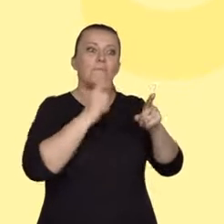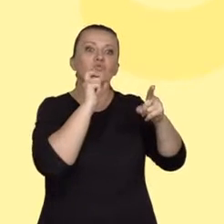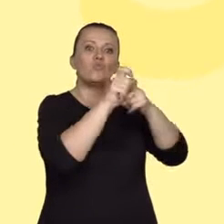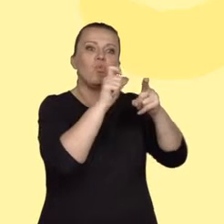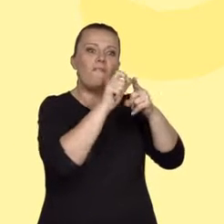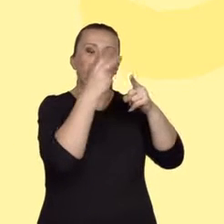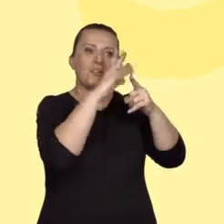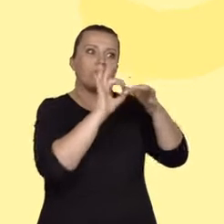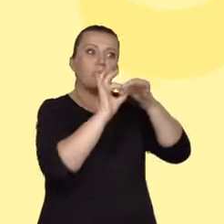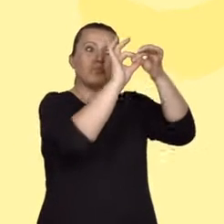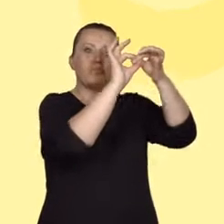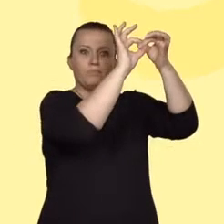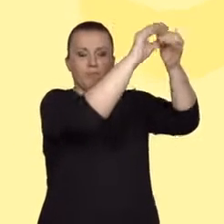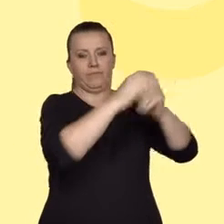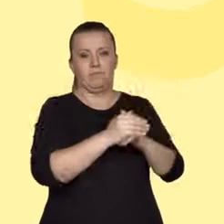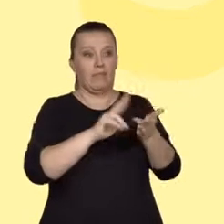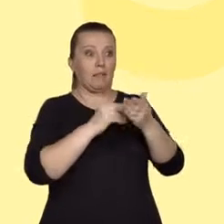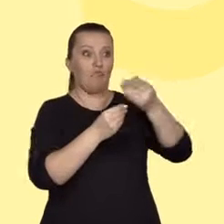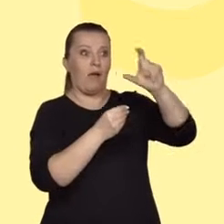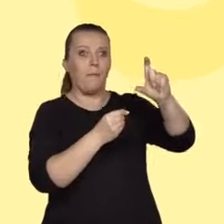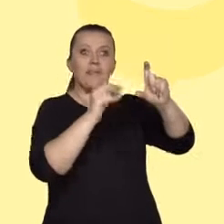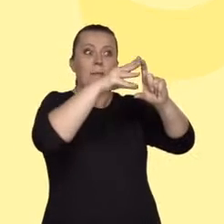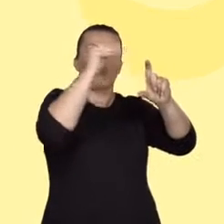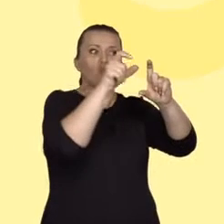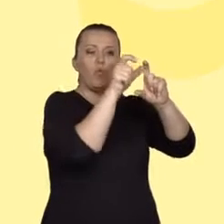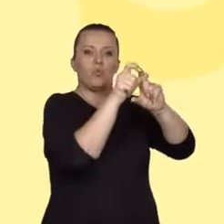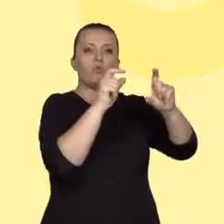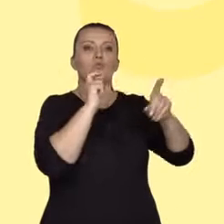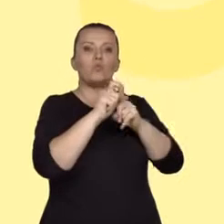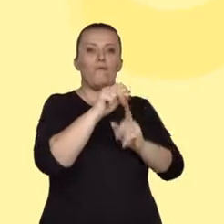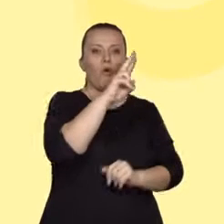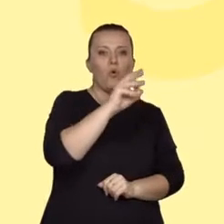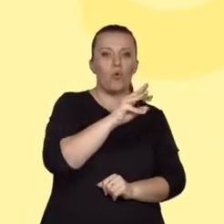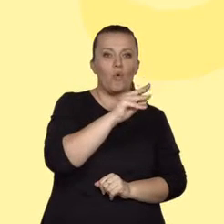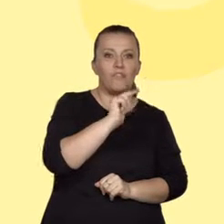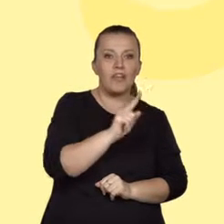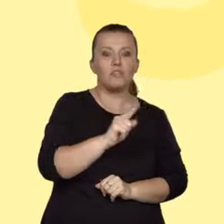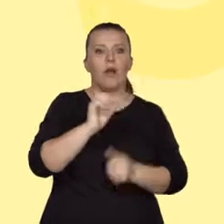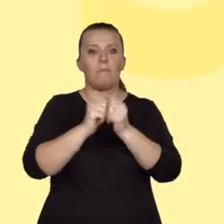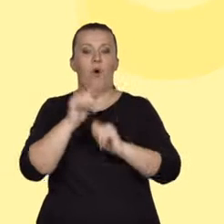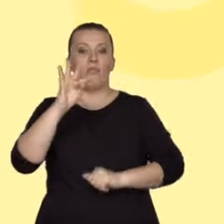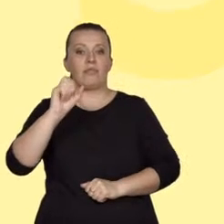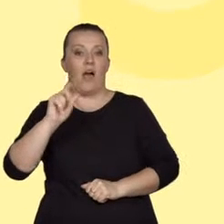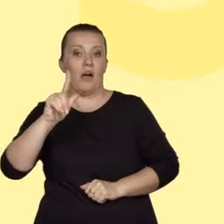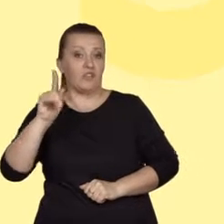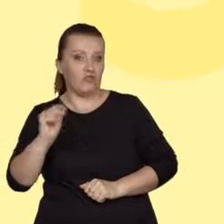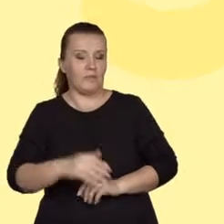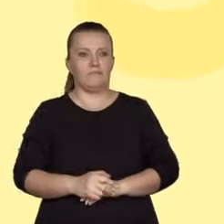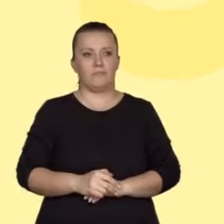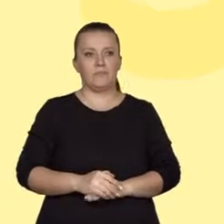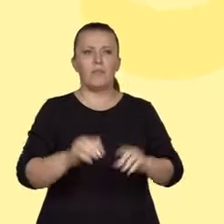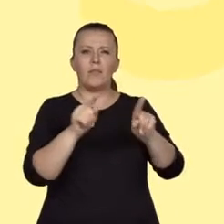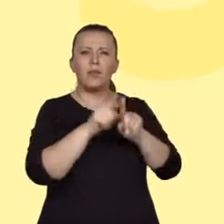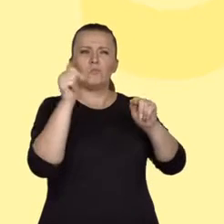tekstu, pojawiających się w pierwszym zdaniu nowego akapitu, na przykład również, także, a przede wszystkim za pomocą przemyślanej, logicznej